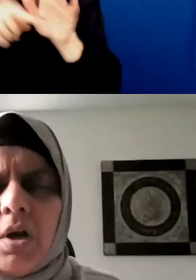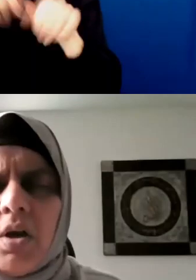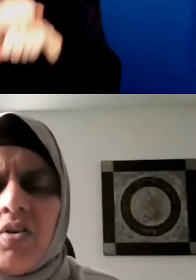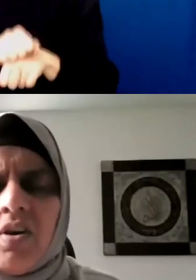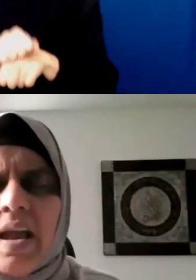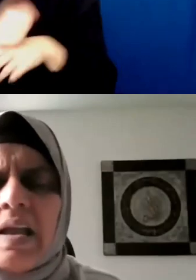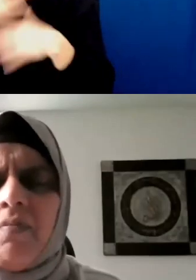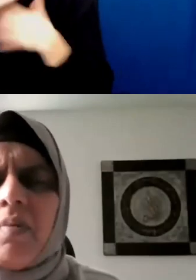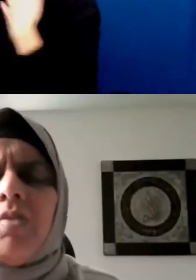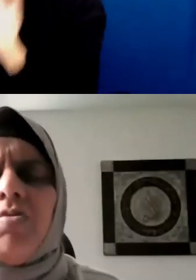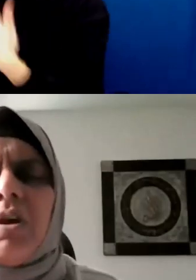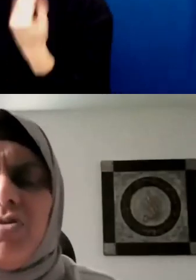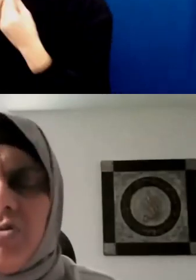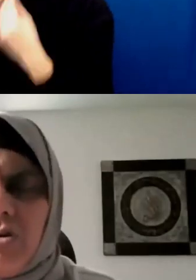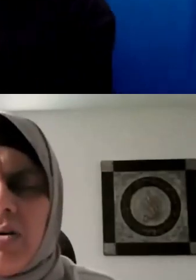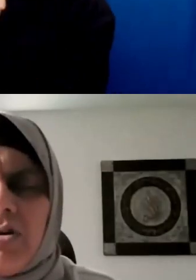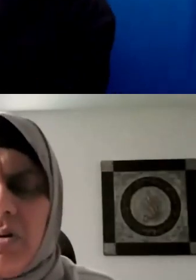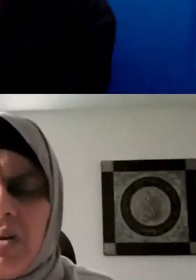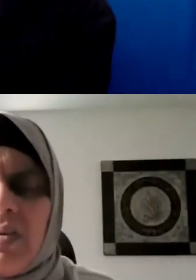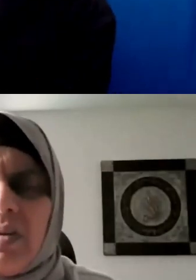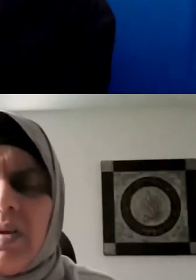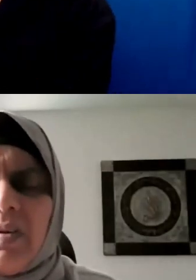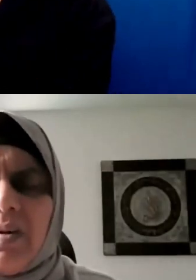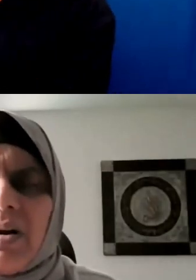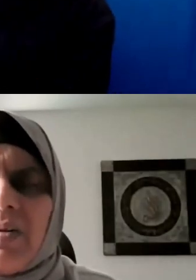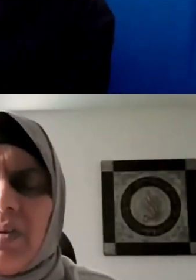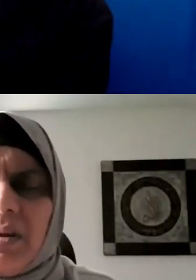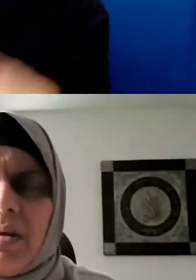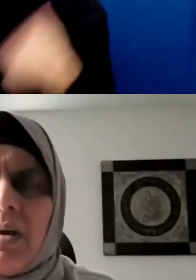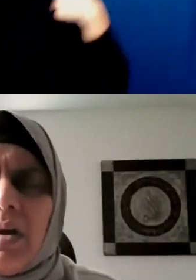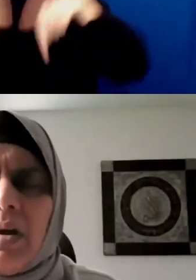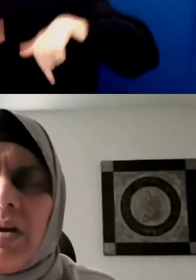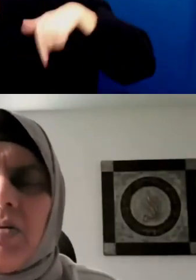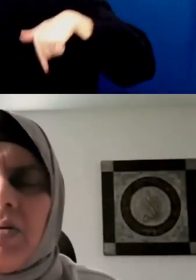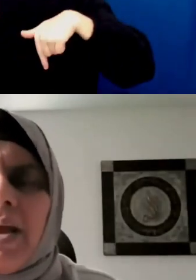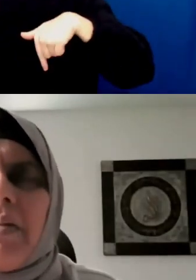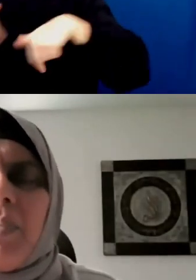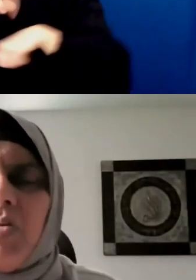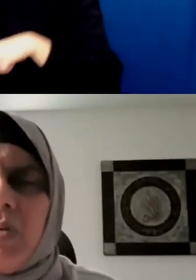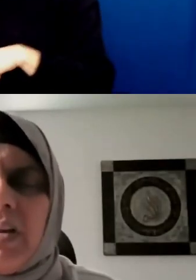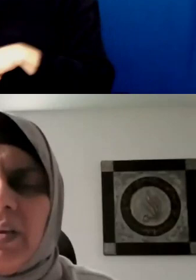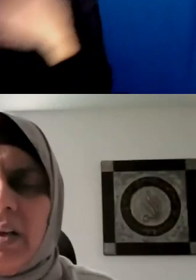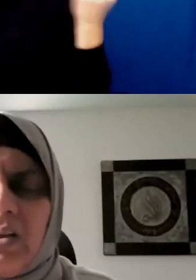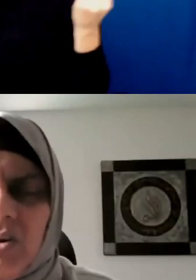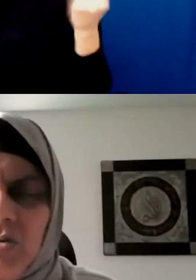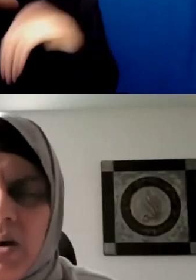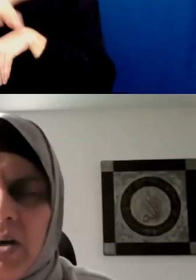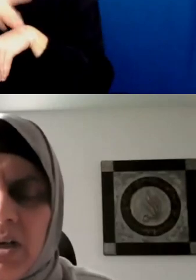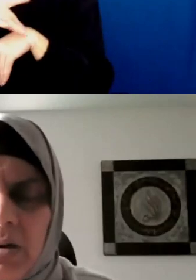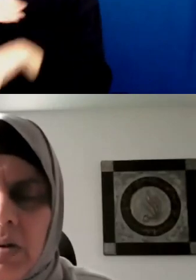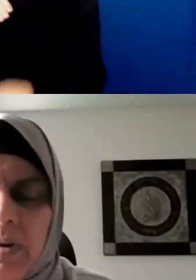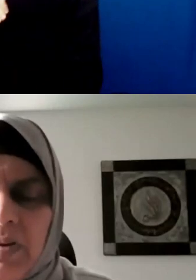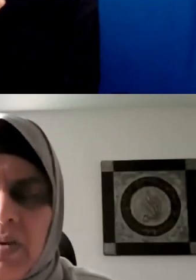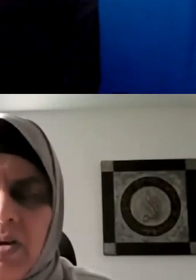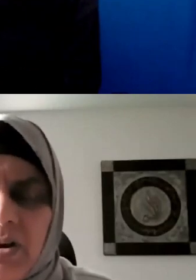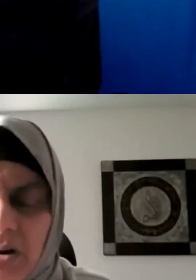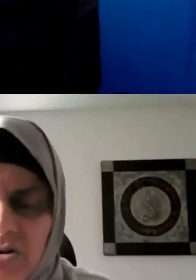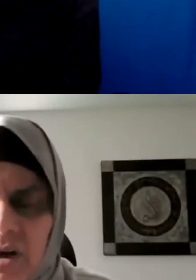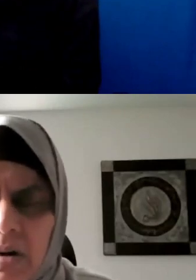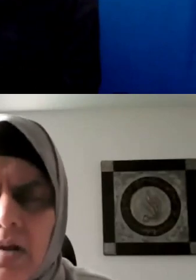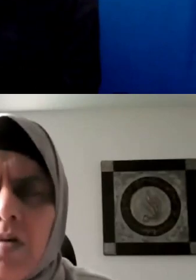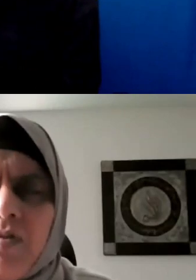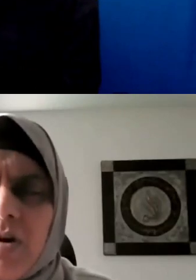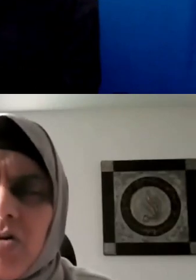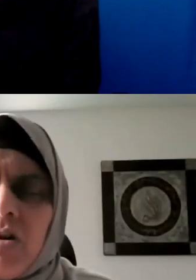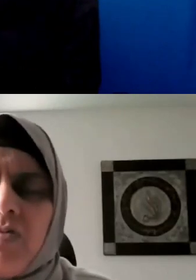Merci beaucoup, Michelle. Je vous parle à partir du territoire des Mississauga du